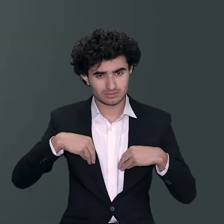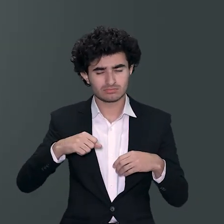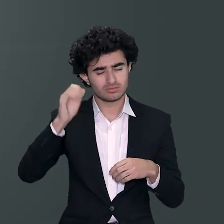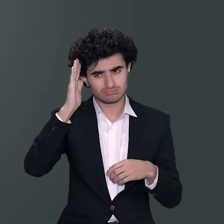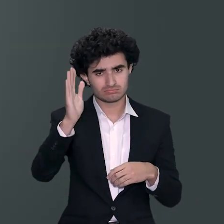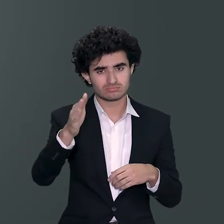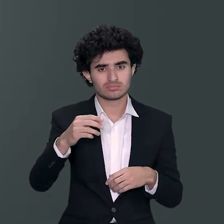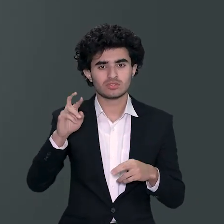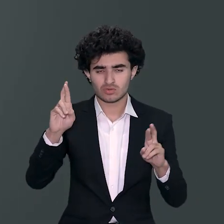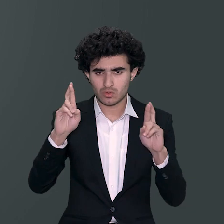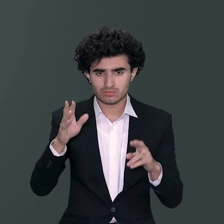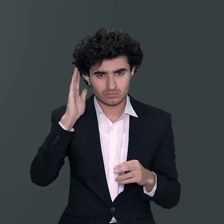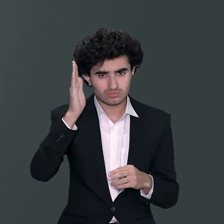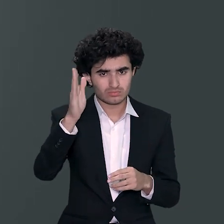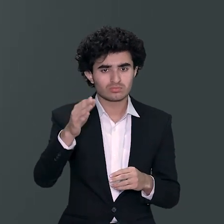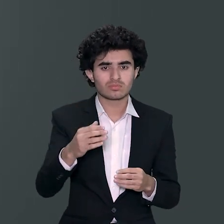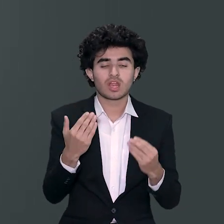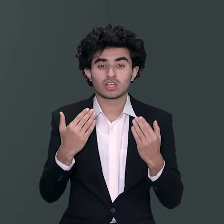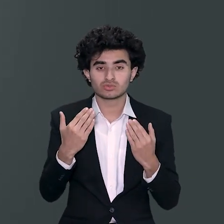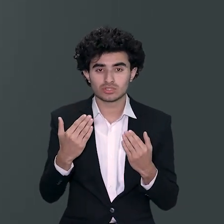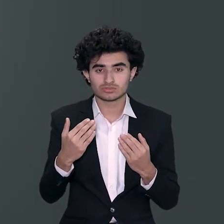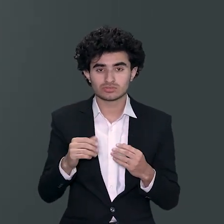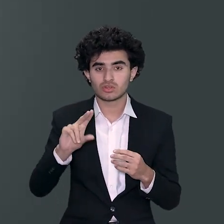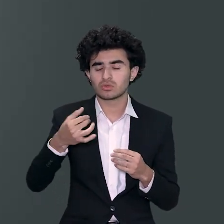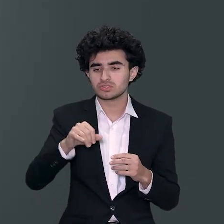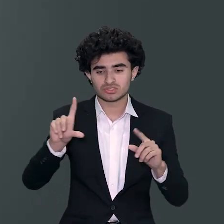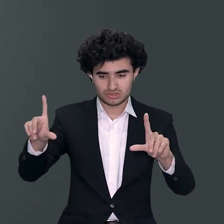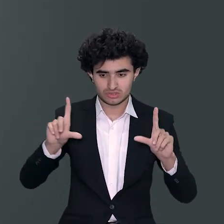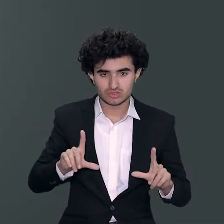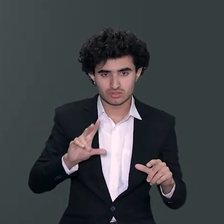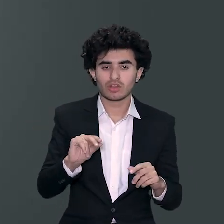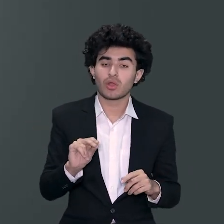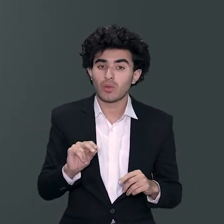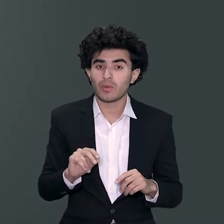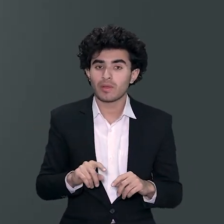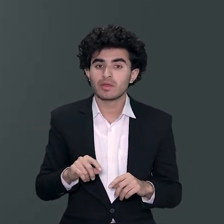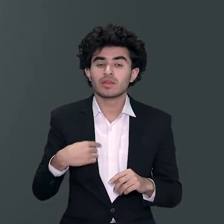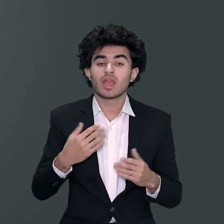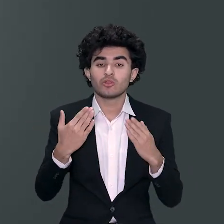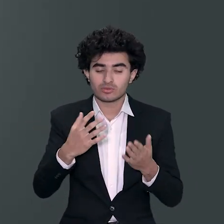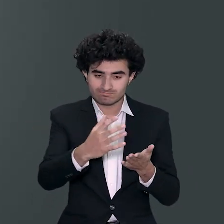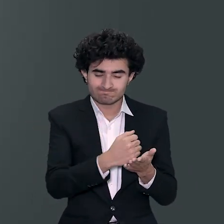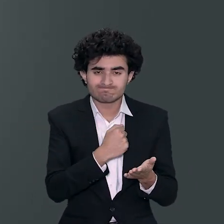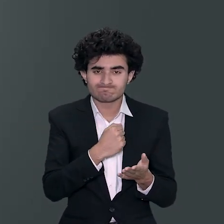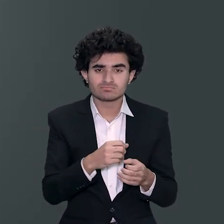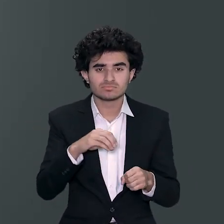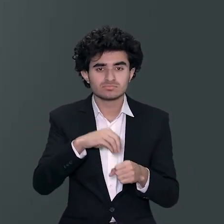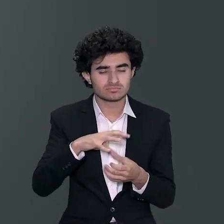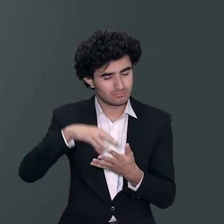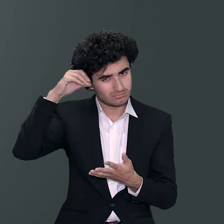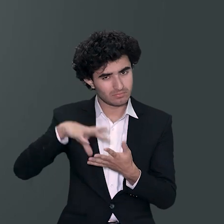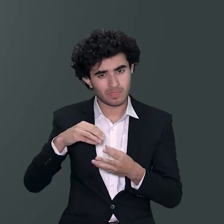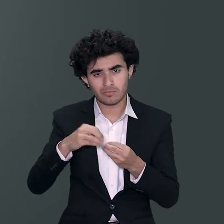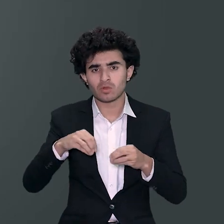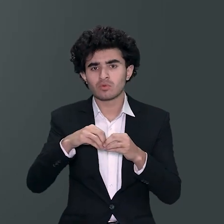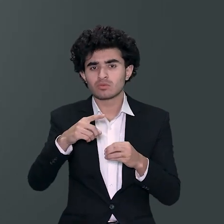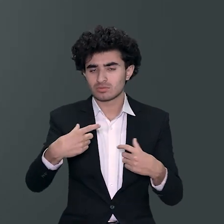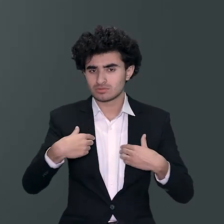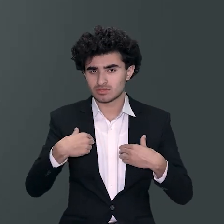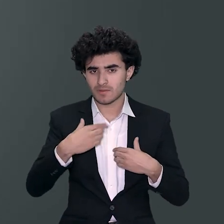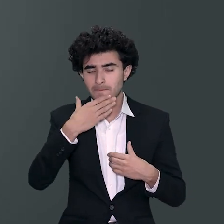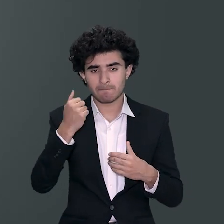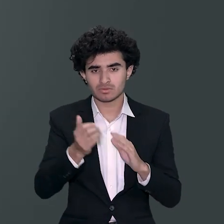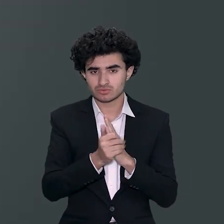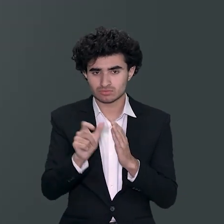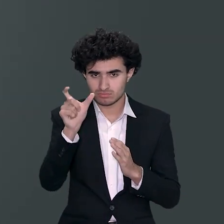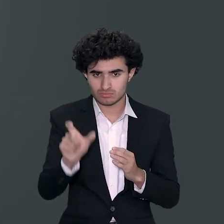آئیں تو آج حضم کرتے ہیں کہ ہم وہ تعلیم حاصل کریں جو ہمیں صرف ڈگری نہیں دے رہا وہ تعلیم حاصل کریں جو